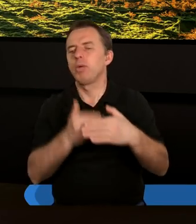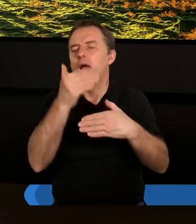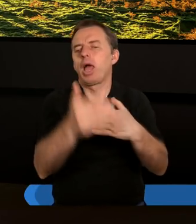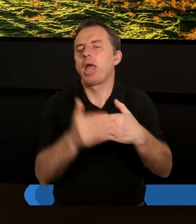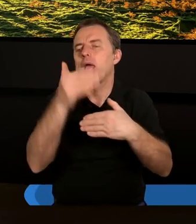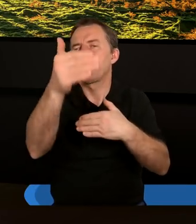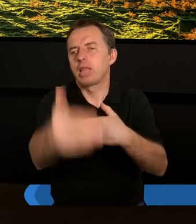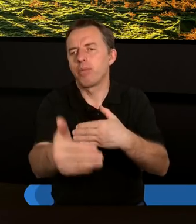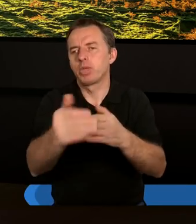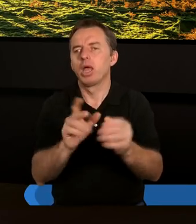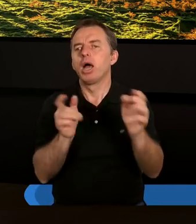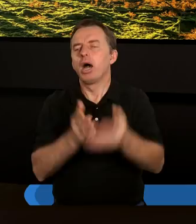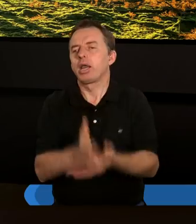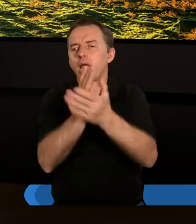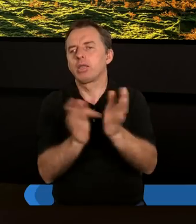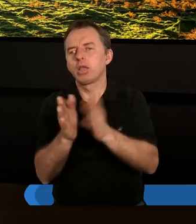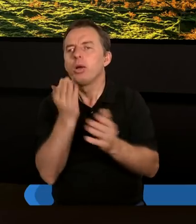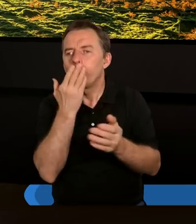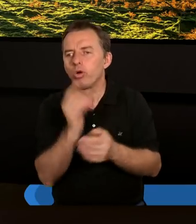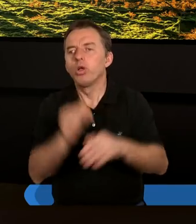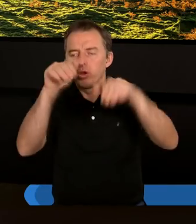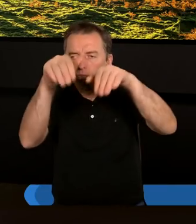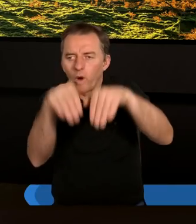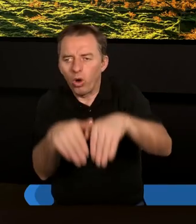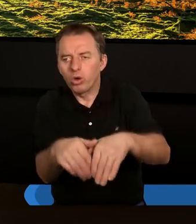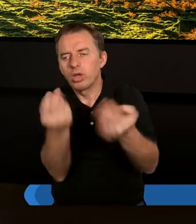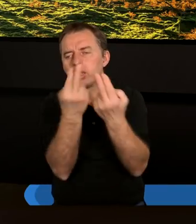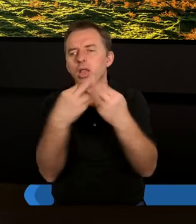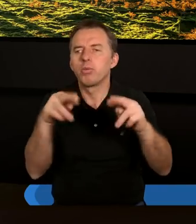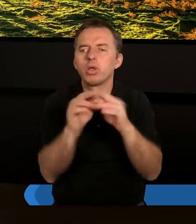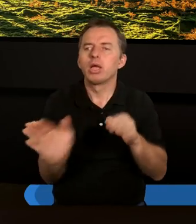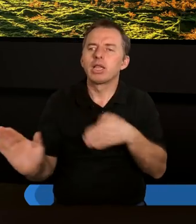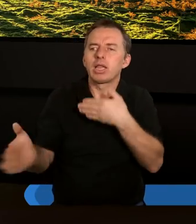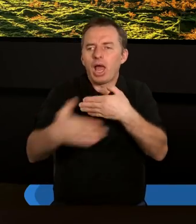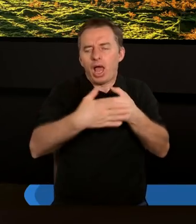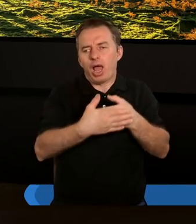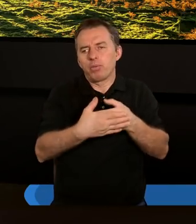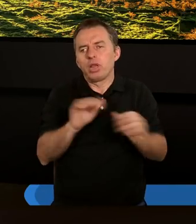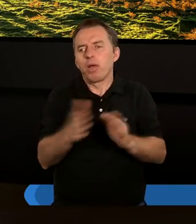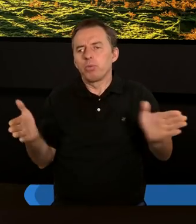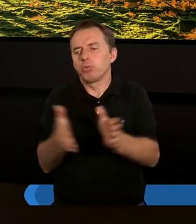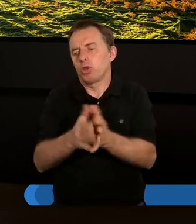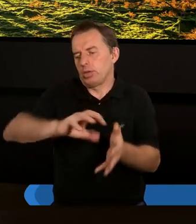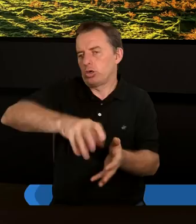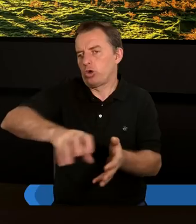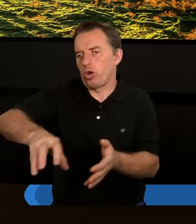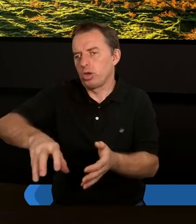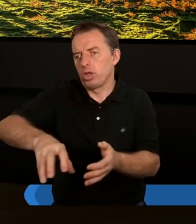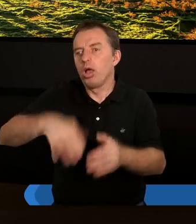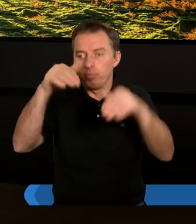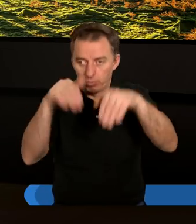etapie tej rady Pana Jezusa Chrystus mówi, jeżeli możesz jakieś nieporozumienie zamknąć w jak najmniejszym gronie,